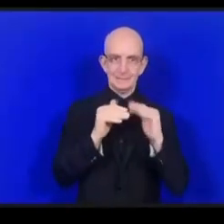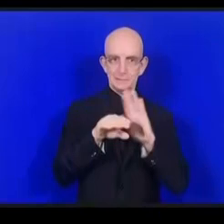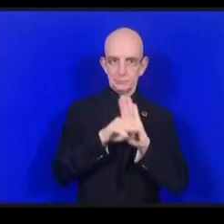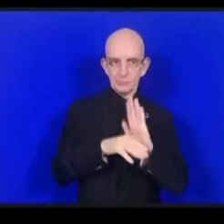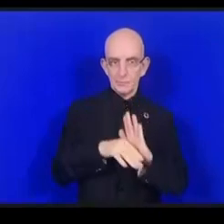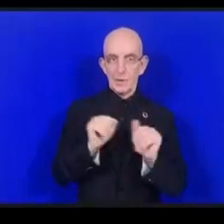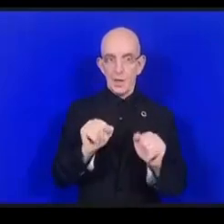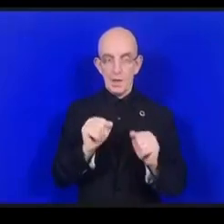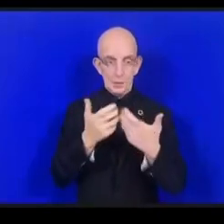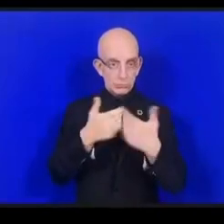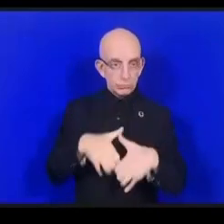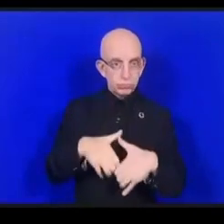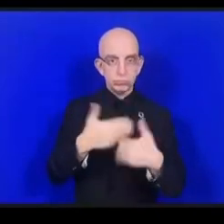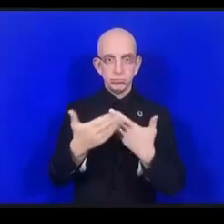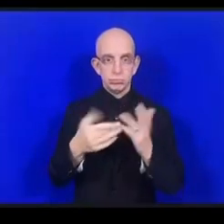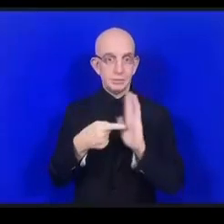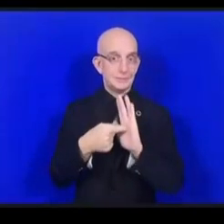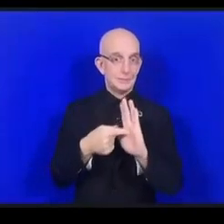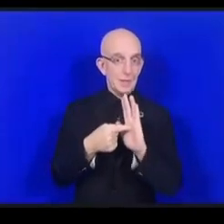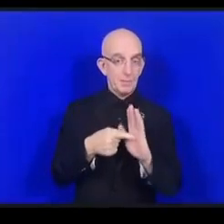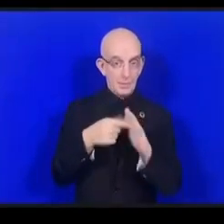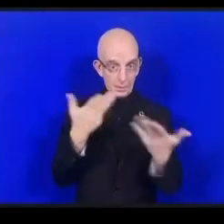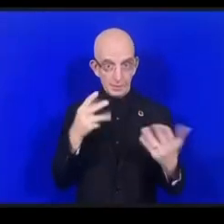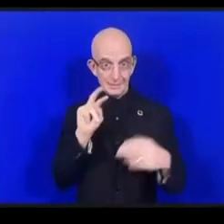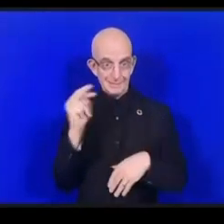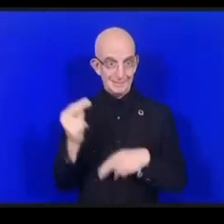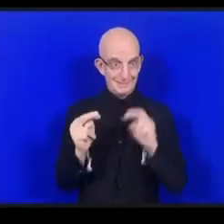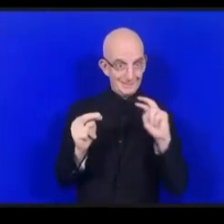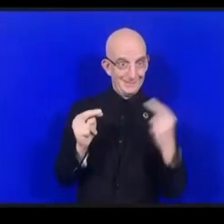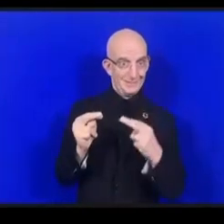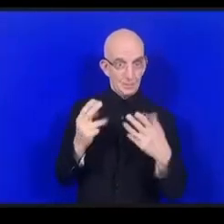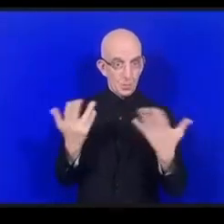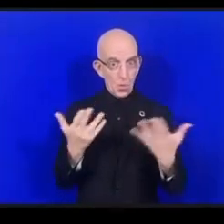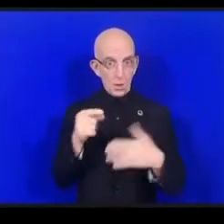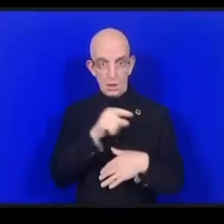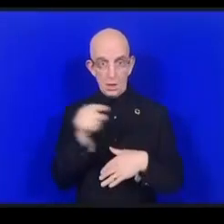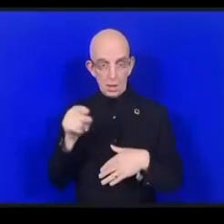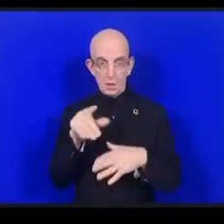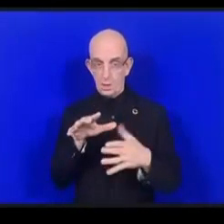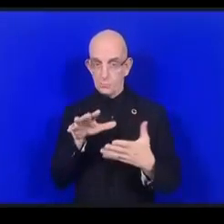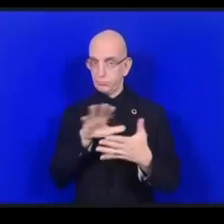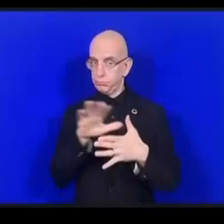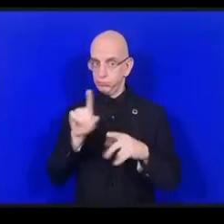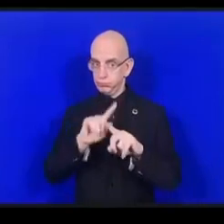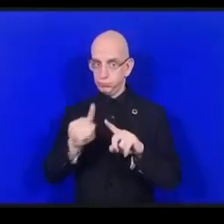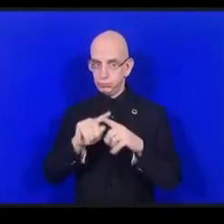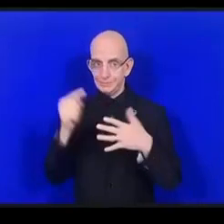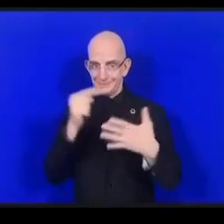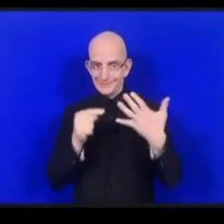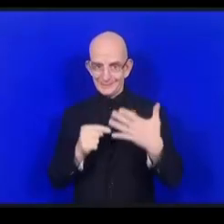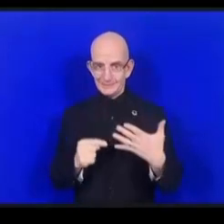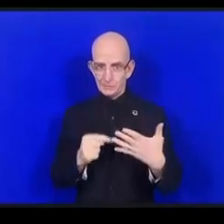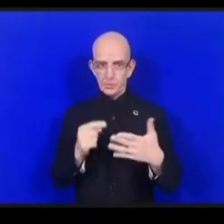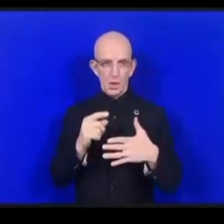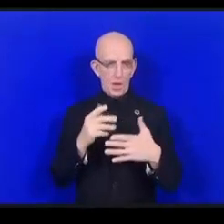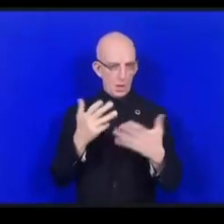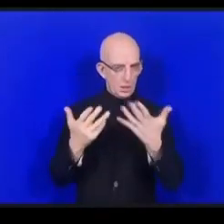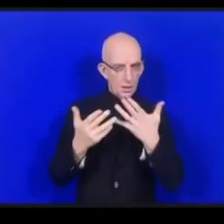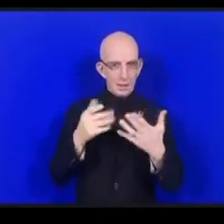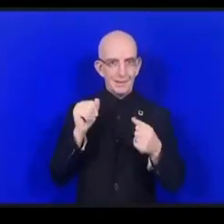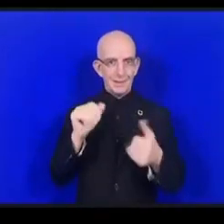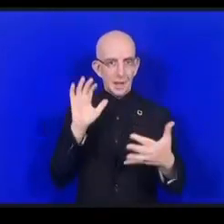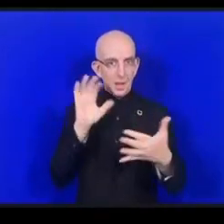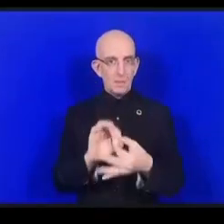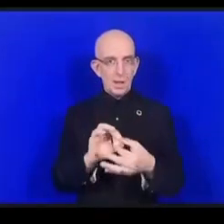عندما سننتقل إلى عصر الذكاء الاصطناعي ويجب أن يكون